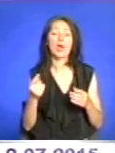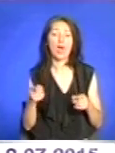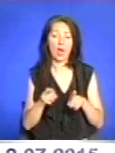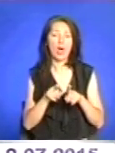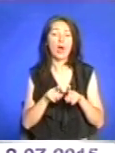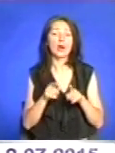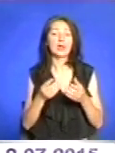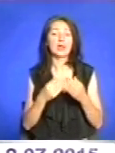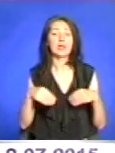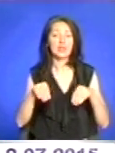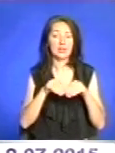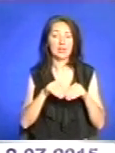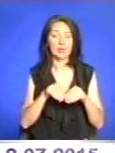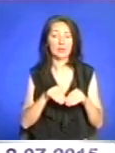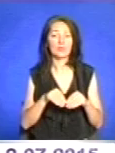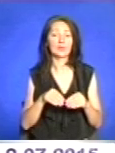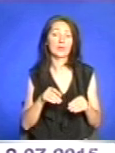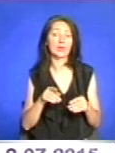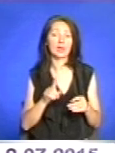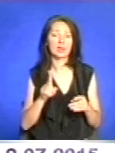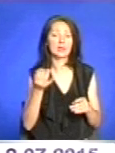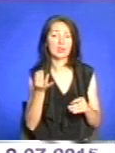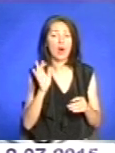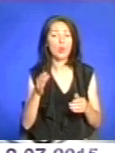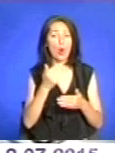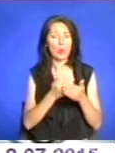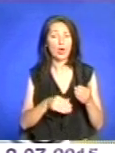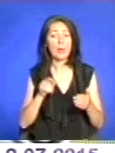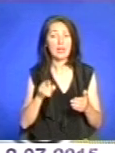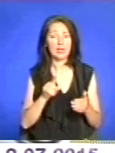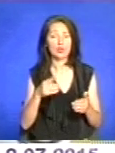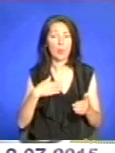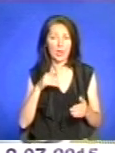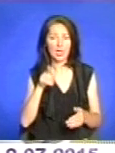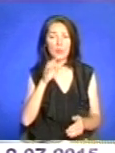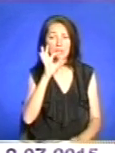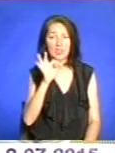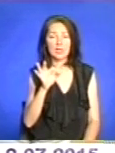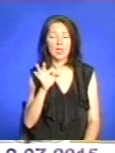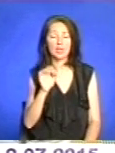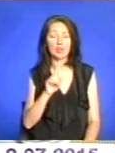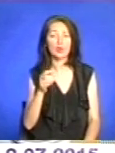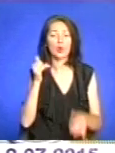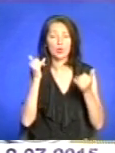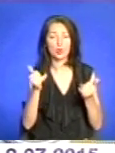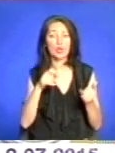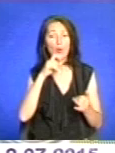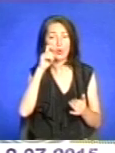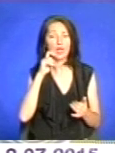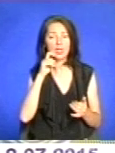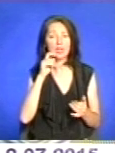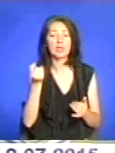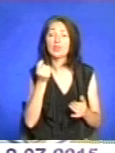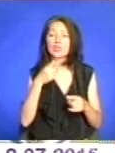Найдалішою було в програмі, це все-таки те, що ми їм сказали, що сьогоднішня Україна